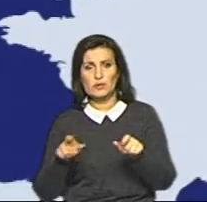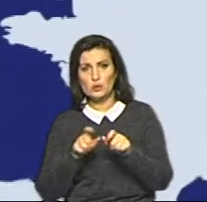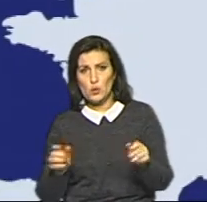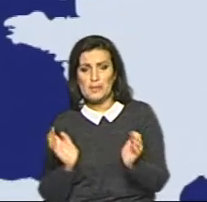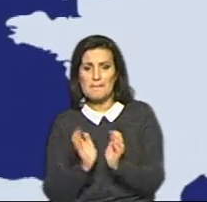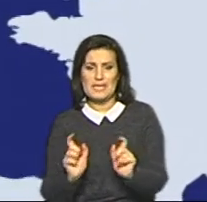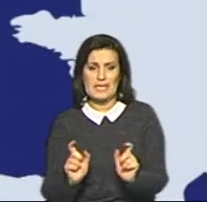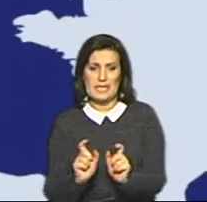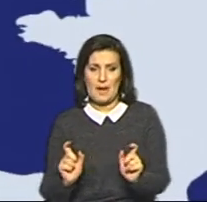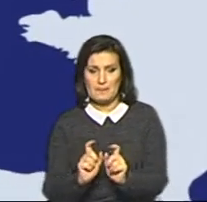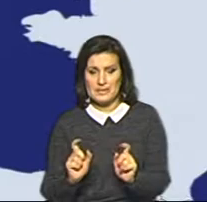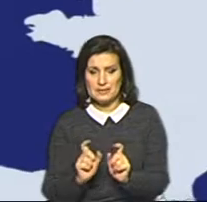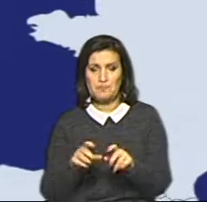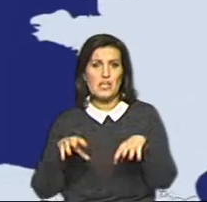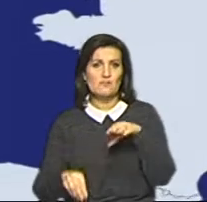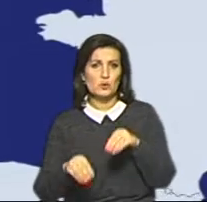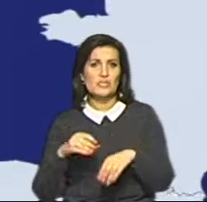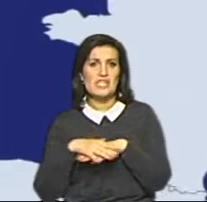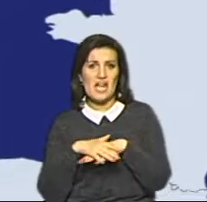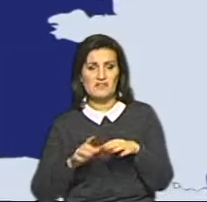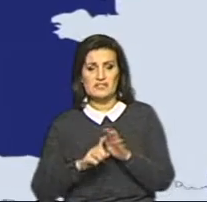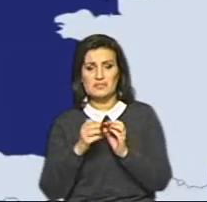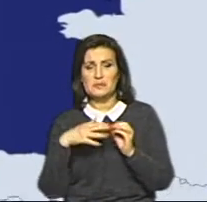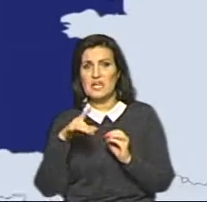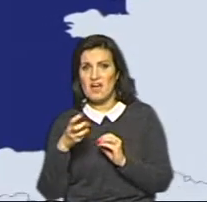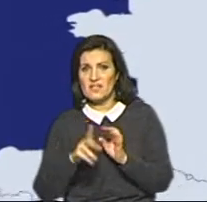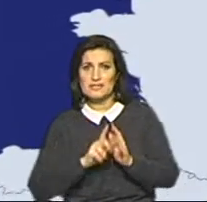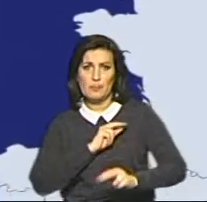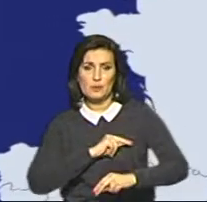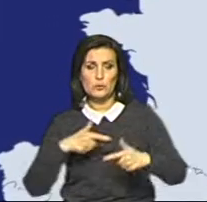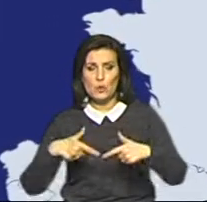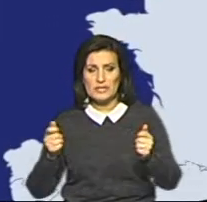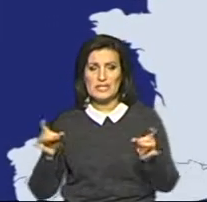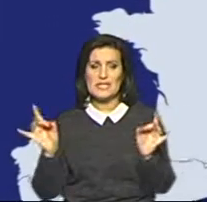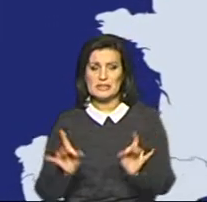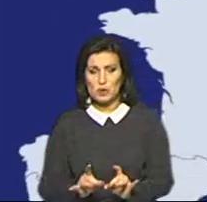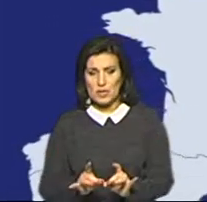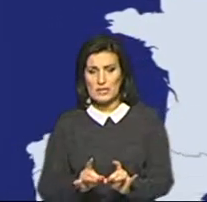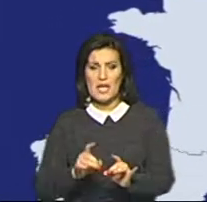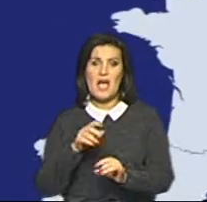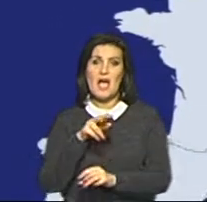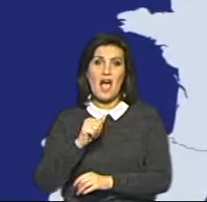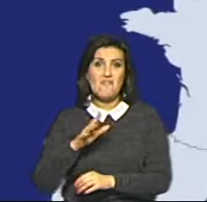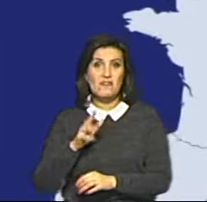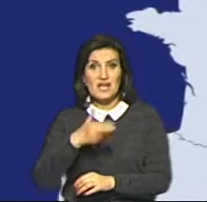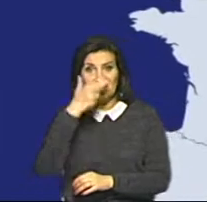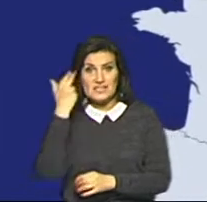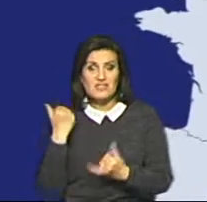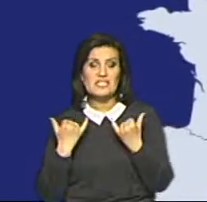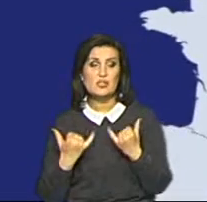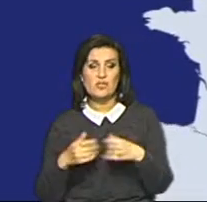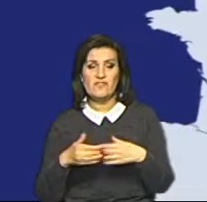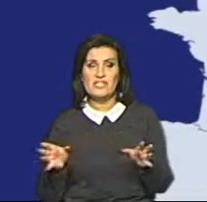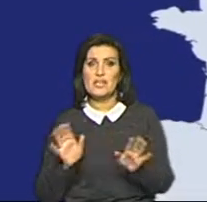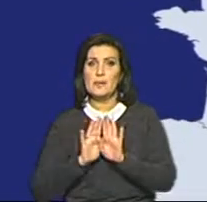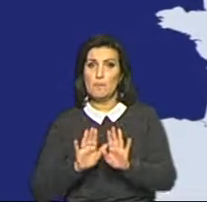крамниці, пише Блумберг. У сусідній Австрії з 15 травня запрацюють готелі та ресторани. А ось в Литві вже сьогодні відкрили